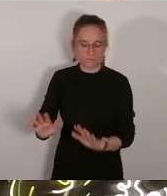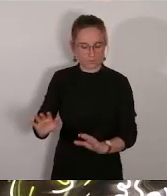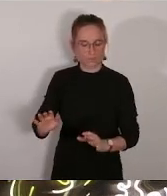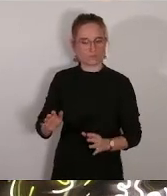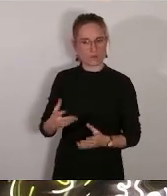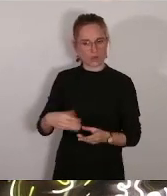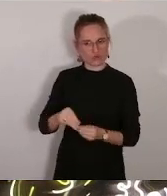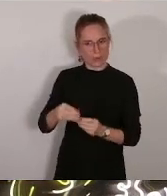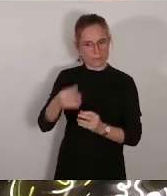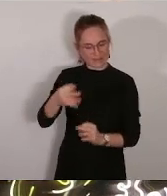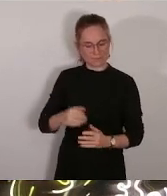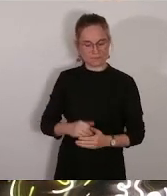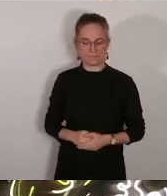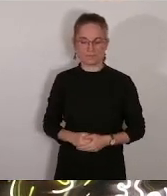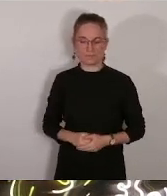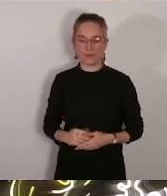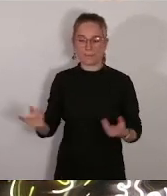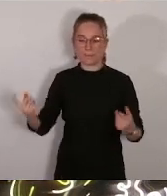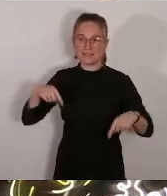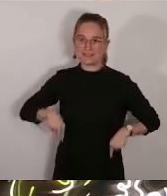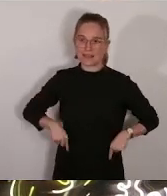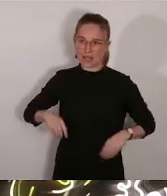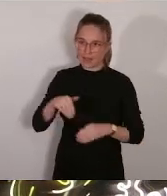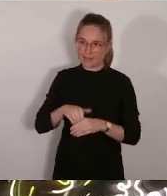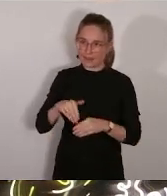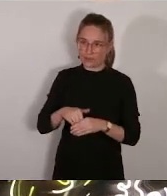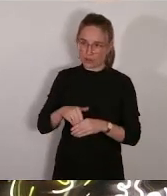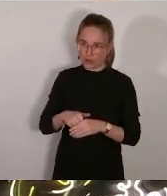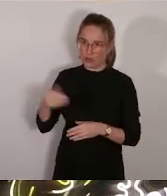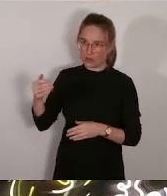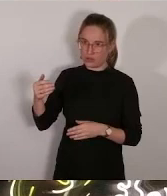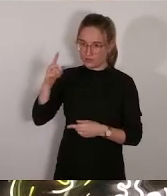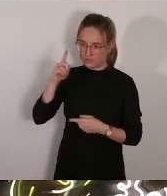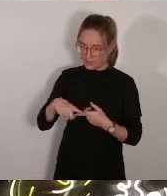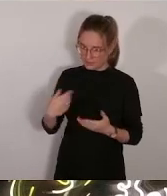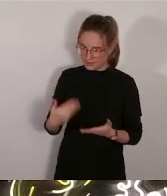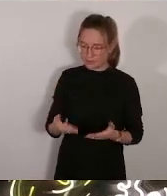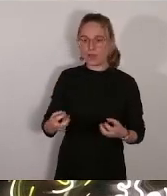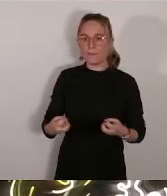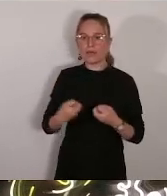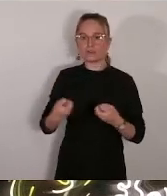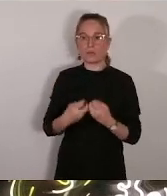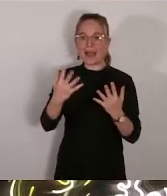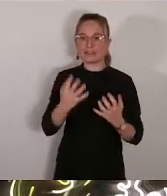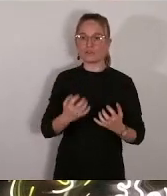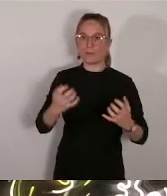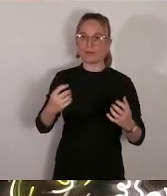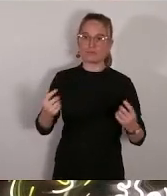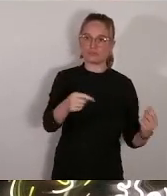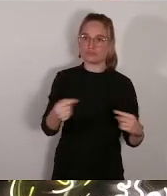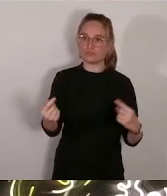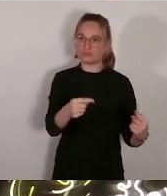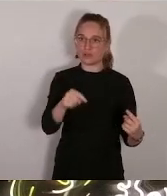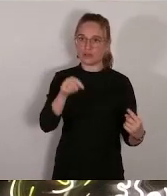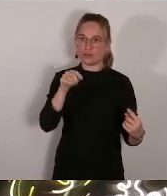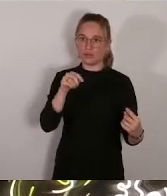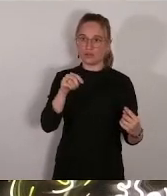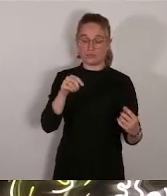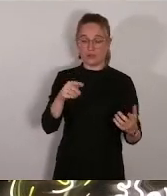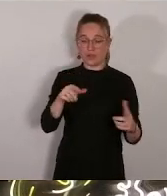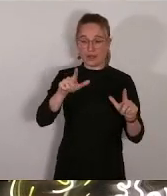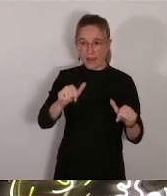la position du ministère de l'Intérieur questionnie sur ce point, je lis, lorsqu'une assemblée délibérante soumise aux dispositions des articles L.